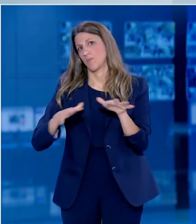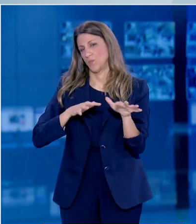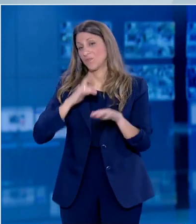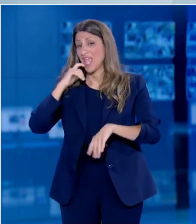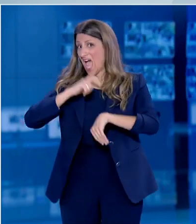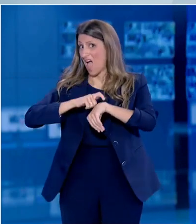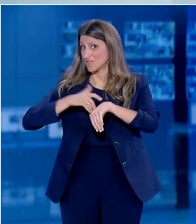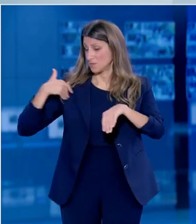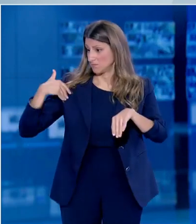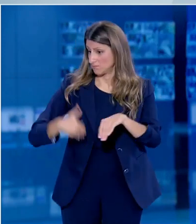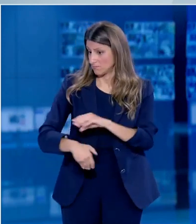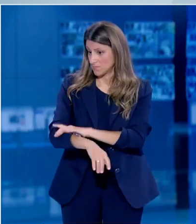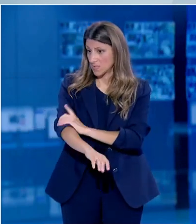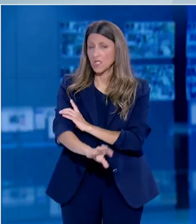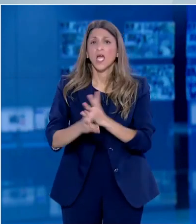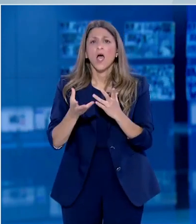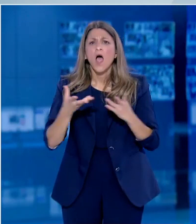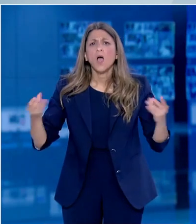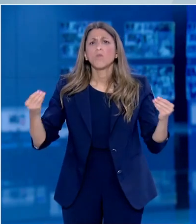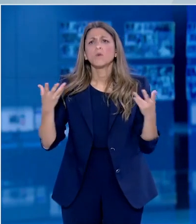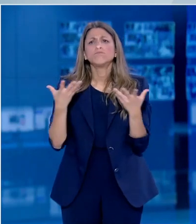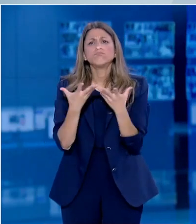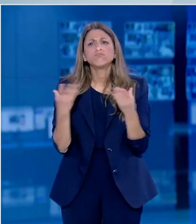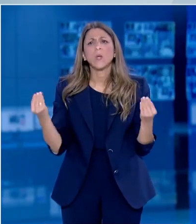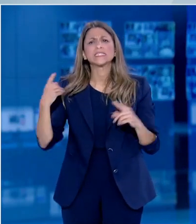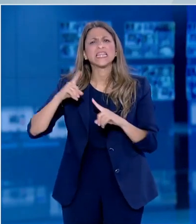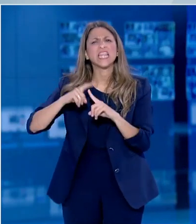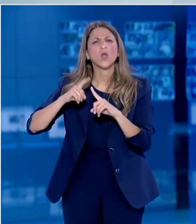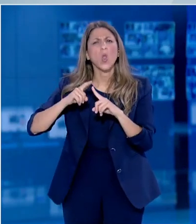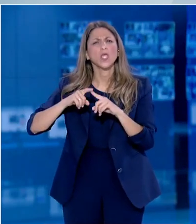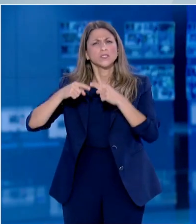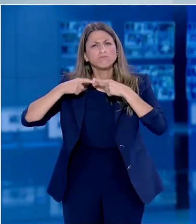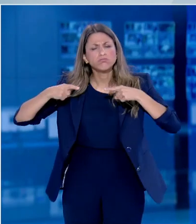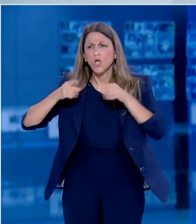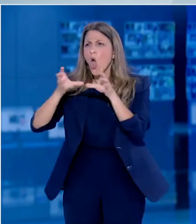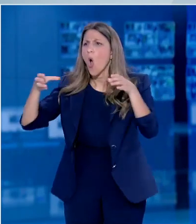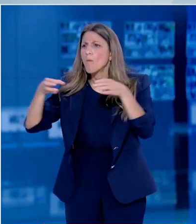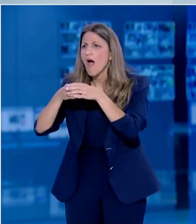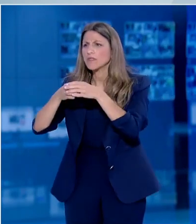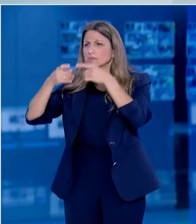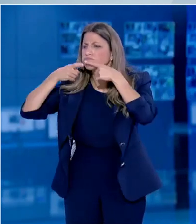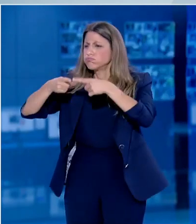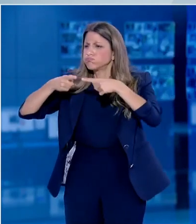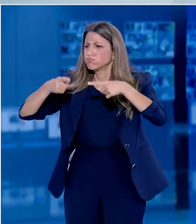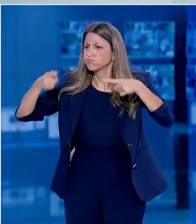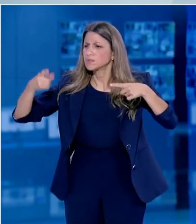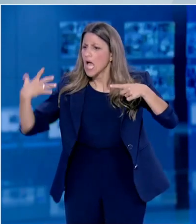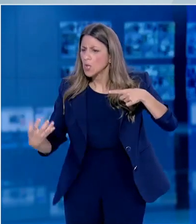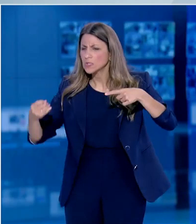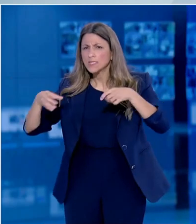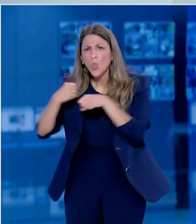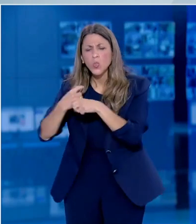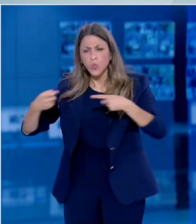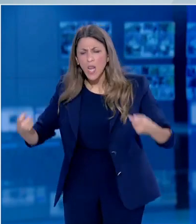ενεργοποιηθεί εκατοντάδες μηχανισμοί διενέργειας μελετών για τα εμβόλια, με διαφορετική τεχνολογία το καθένα και